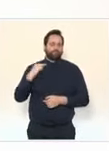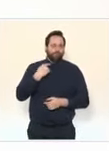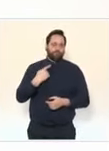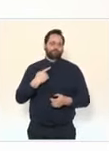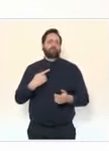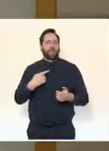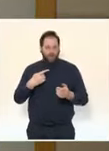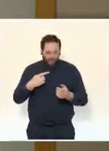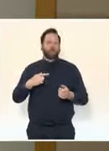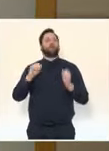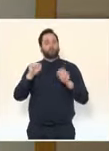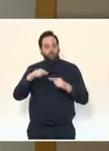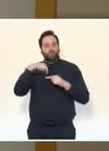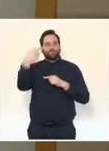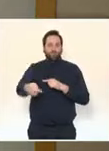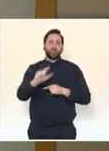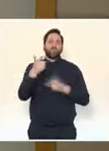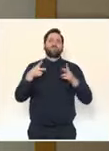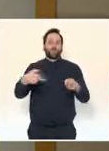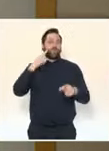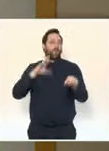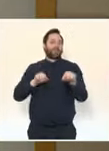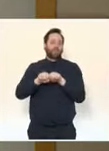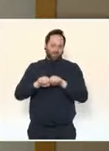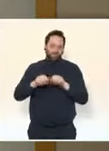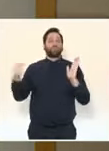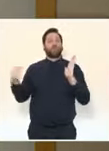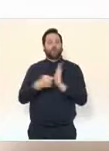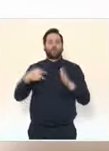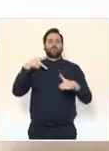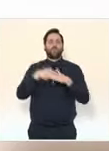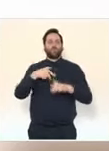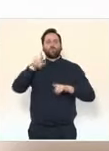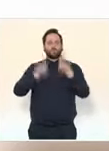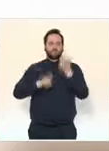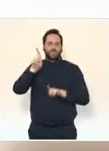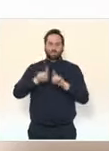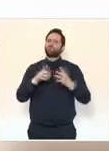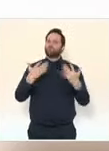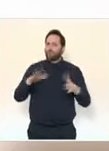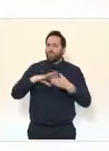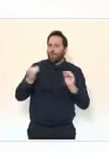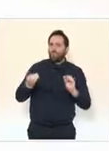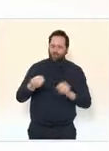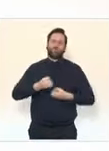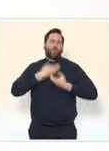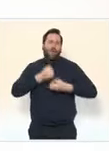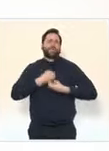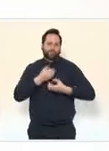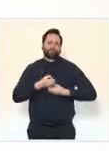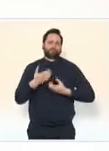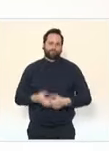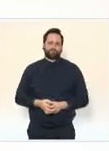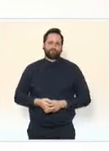début du mois de juillet. Cette session de rattrapage consistera en oraux et ces oraux pourront être